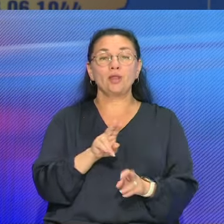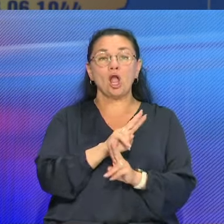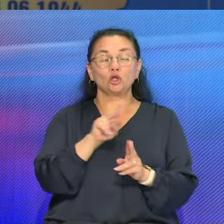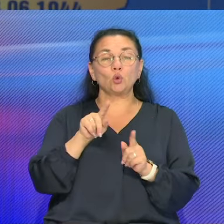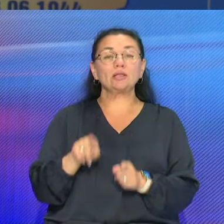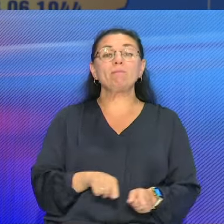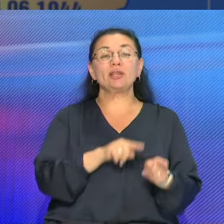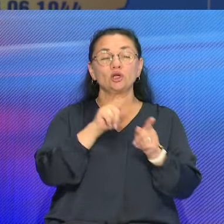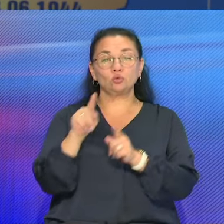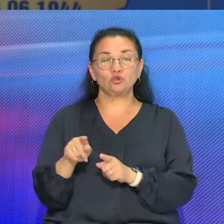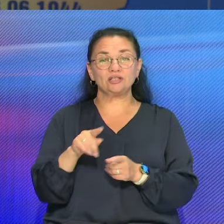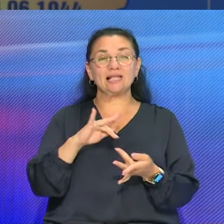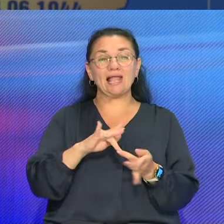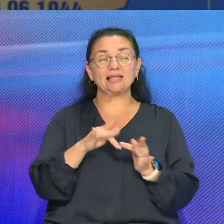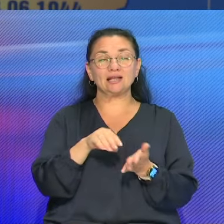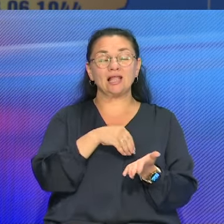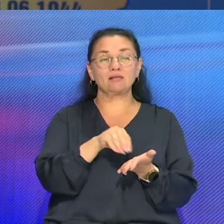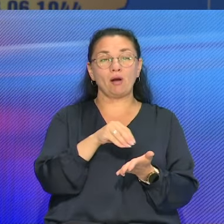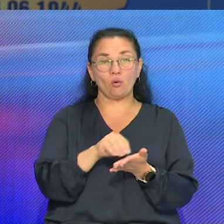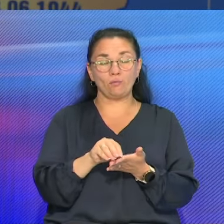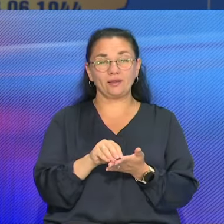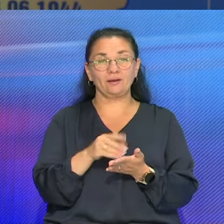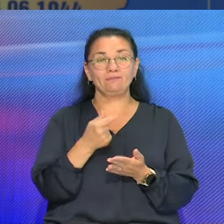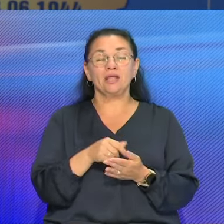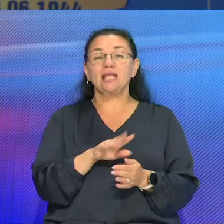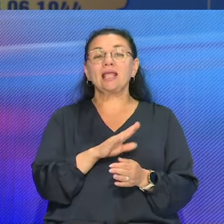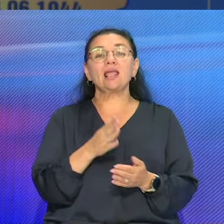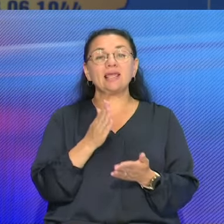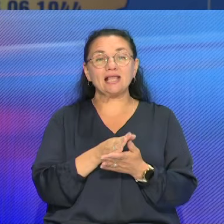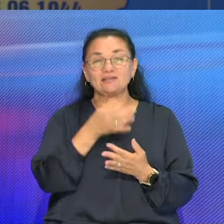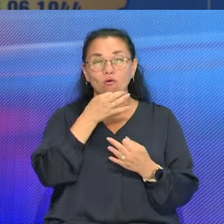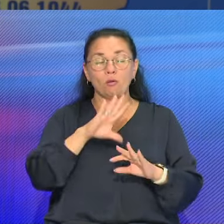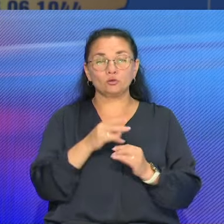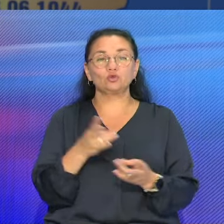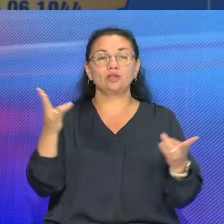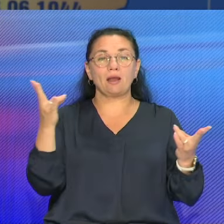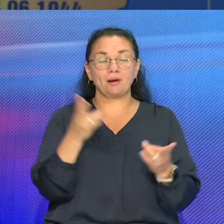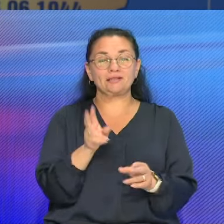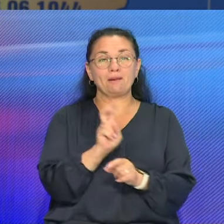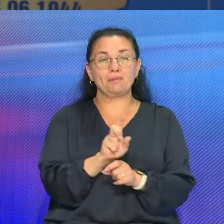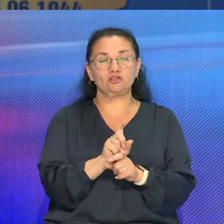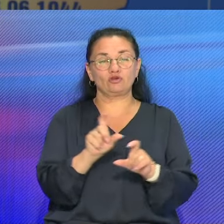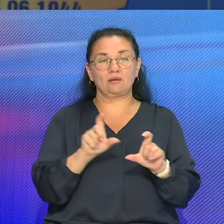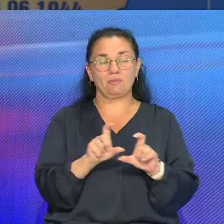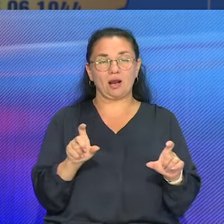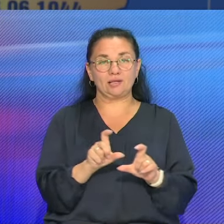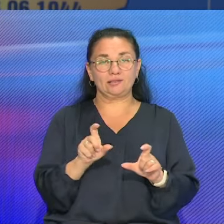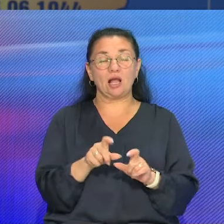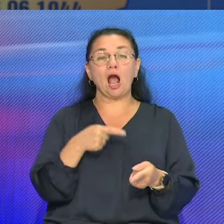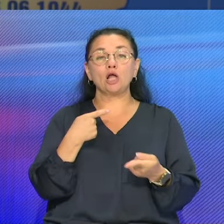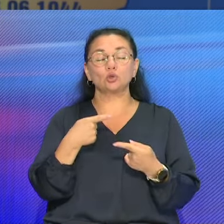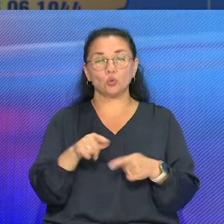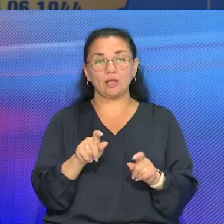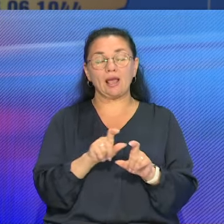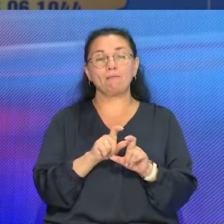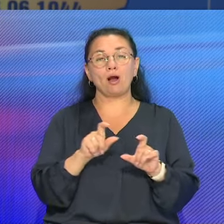интернет-ресурсы и не видит даже необходимости посещения тех или иных объектов. А другие покупатели привыкли к